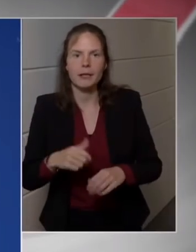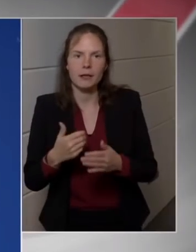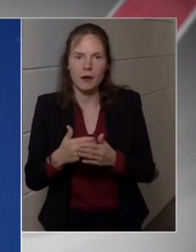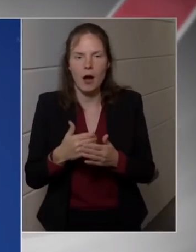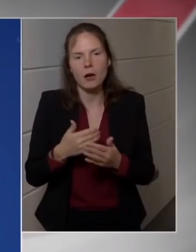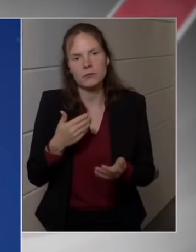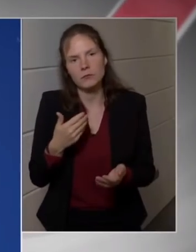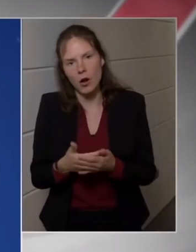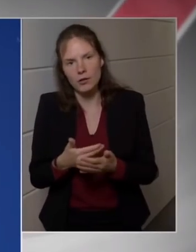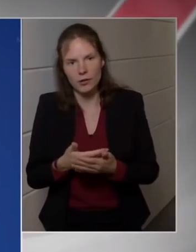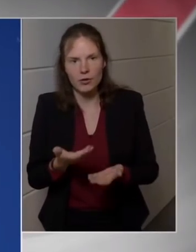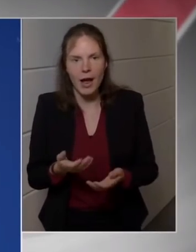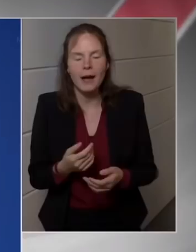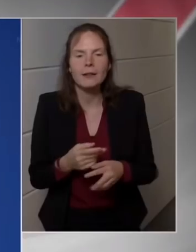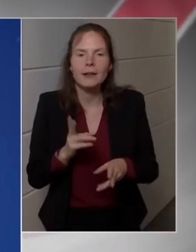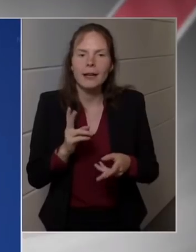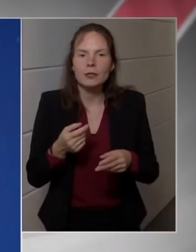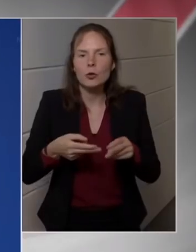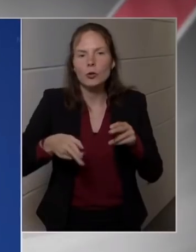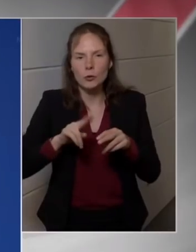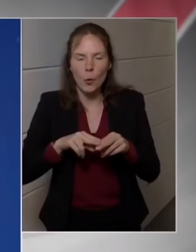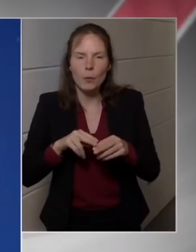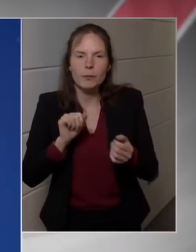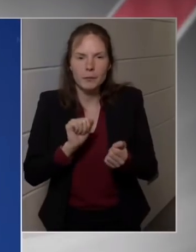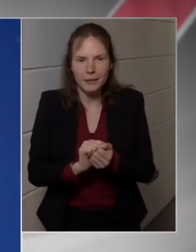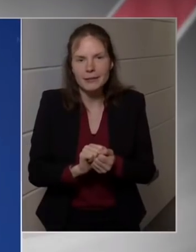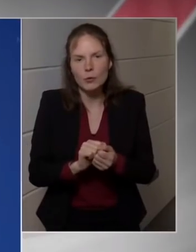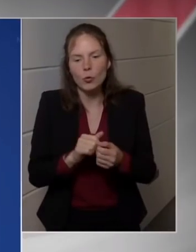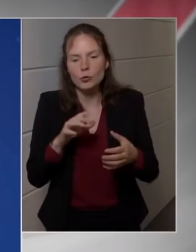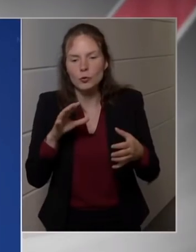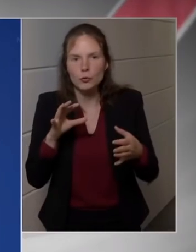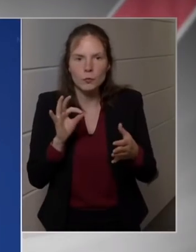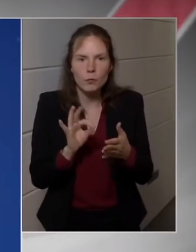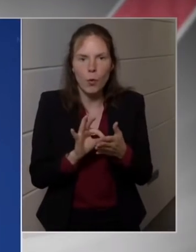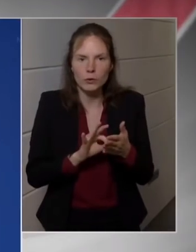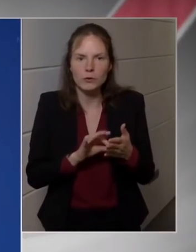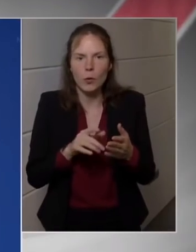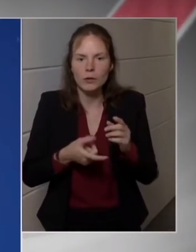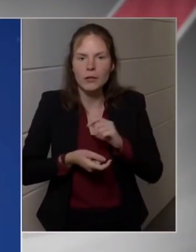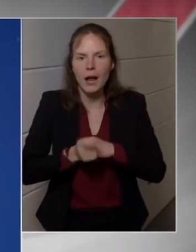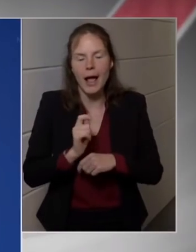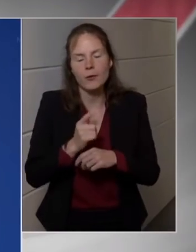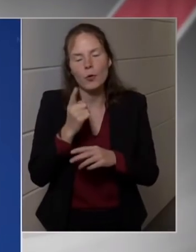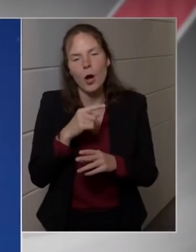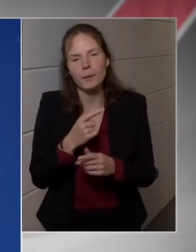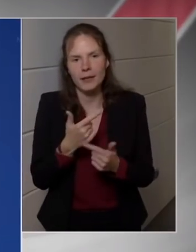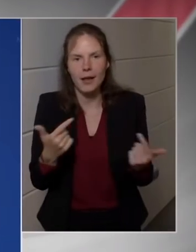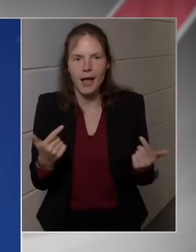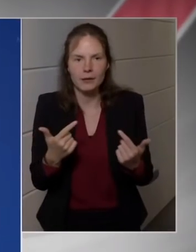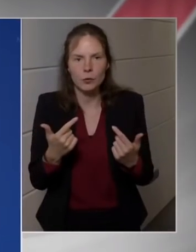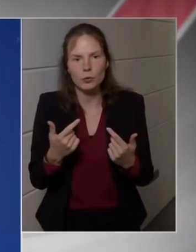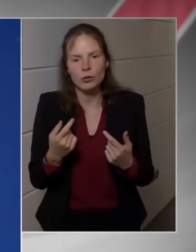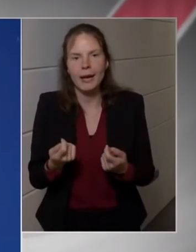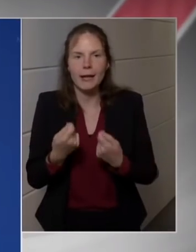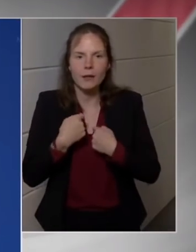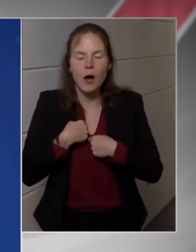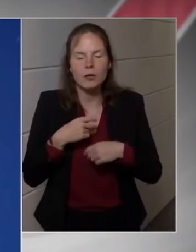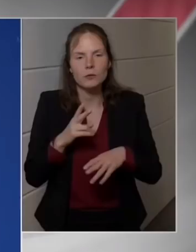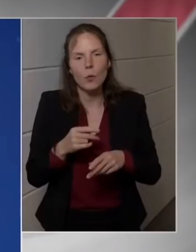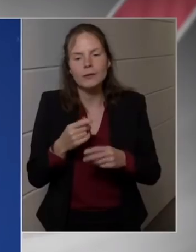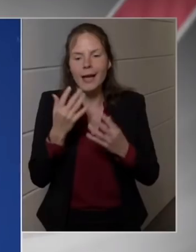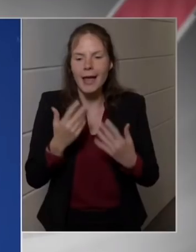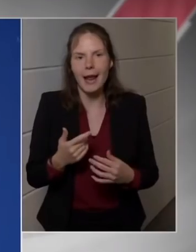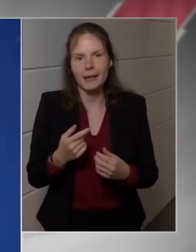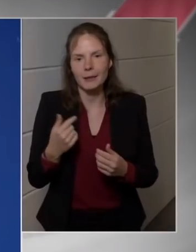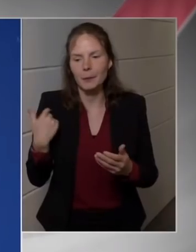háborúból, hogy a bizonytalanság és a háború időszakában is válságállóvá tegyük a magyar gazdaságot,